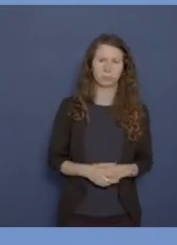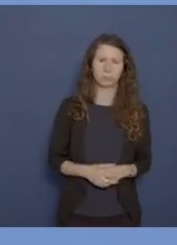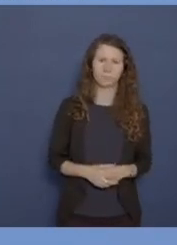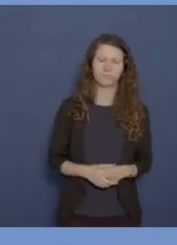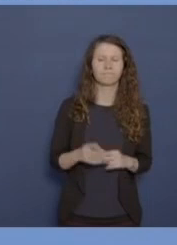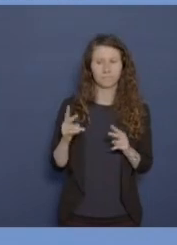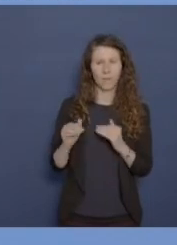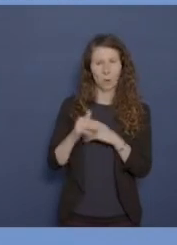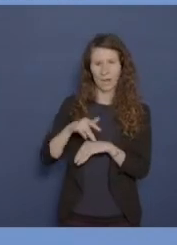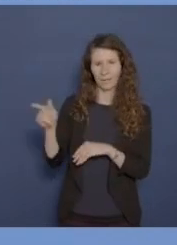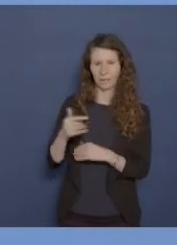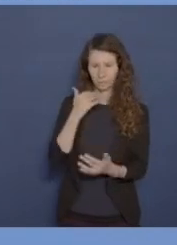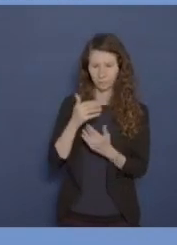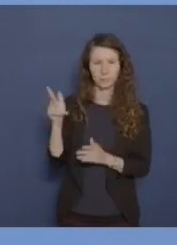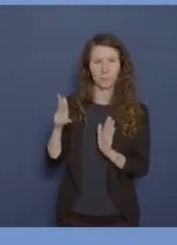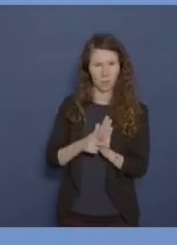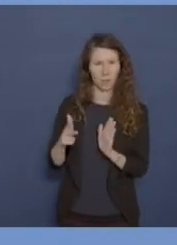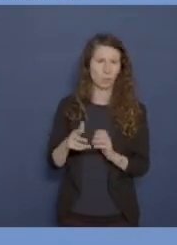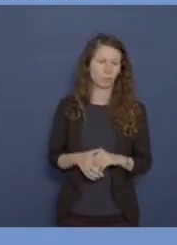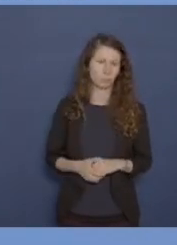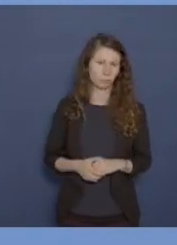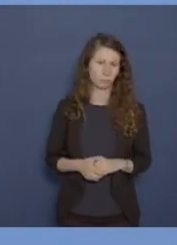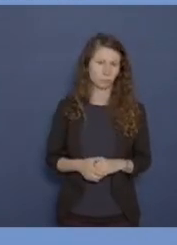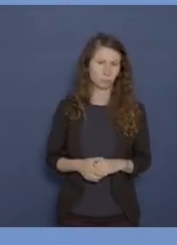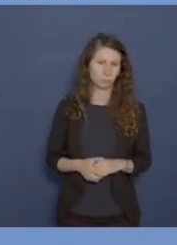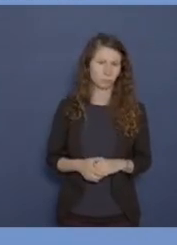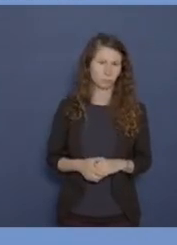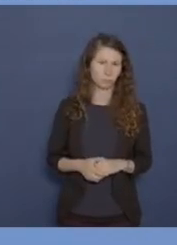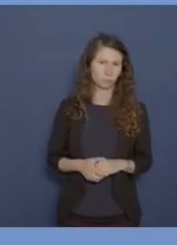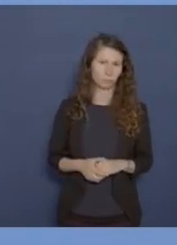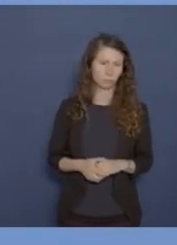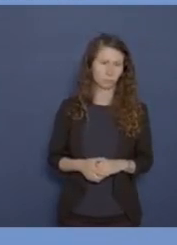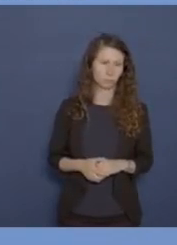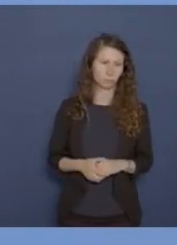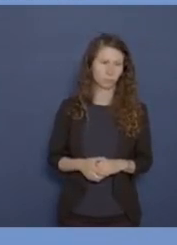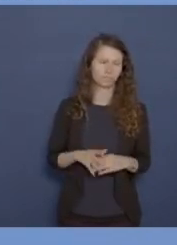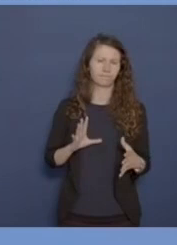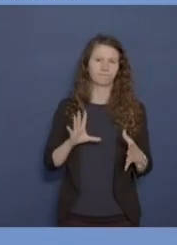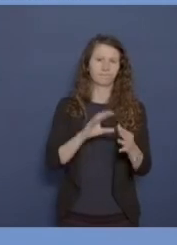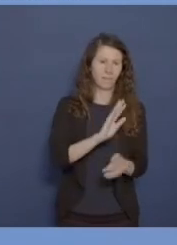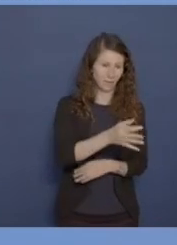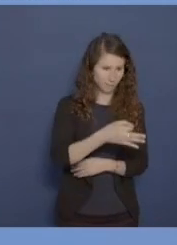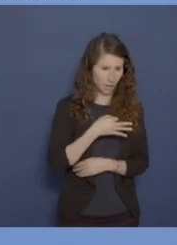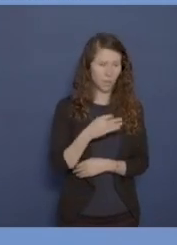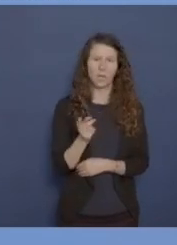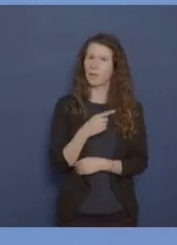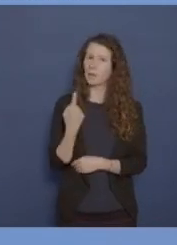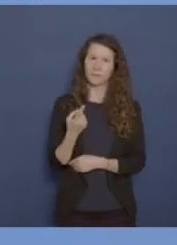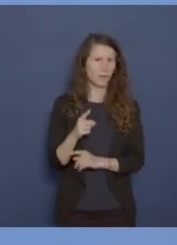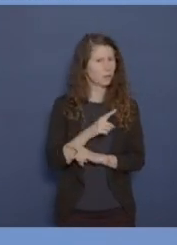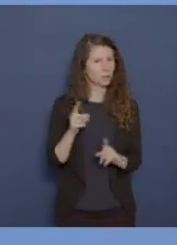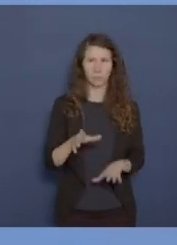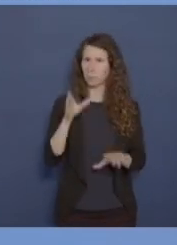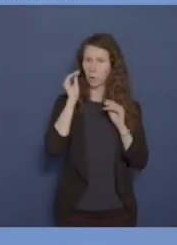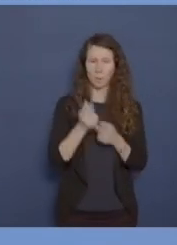bestätigen, was die Kollegin gesagt hat, dass wir eben, also, oder noch mal auf Ihre Frage formuliert, wir haben keine Erkenntnisse darüber,